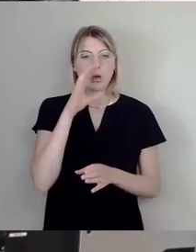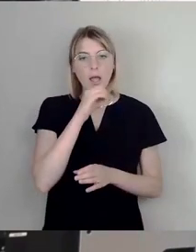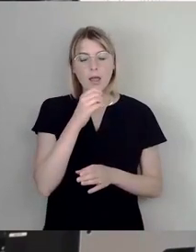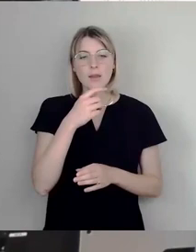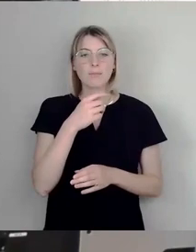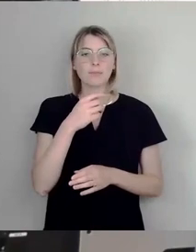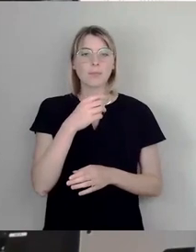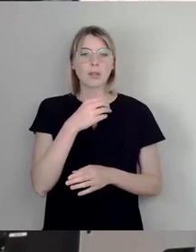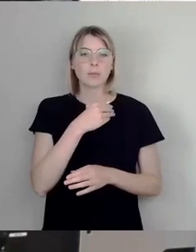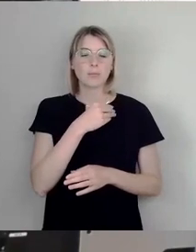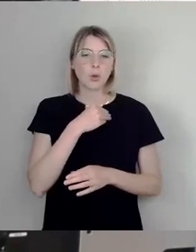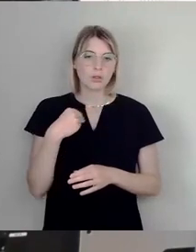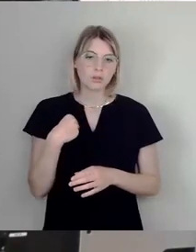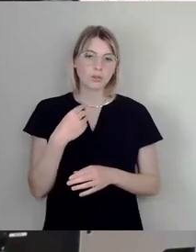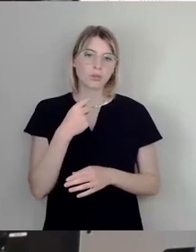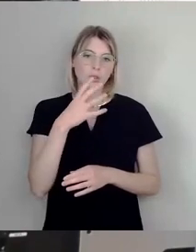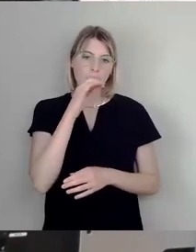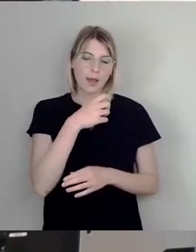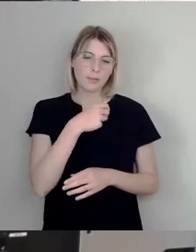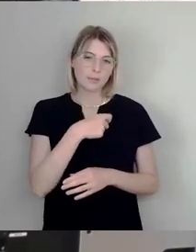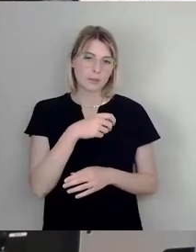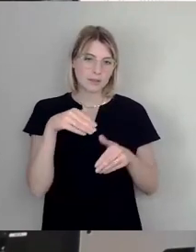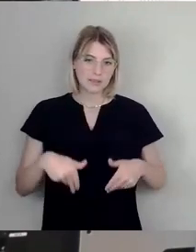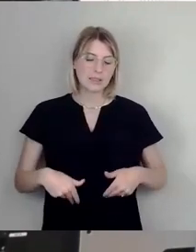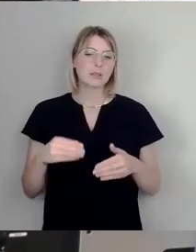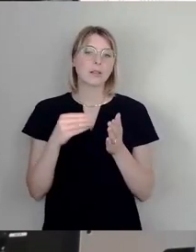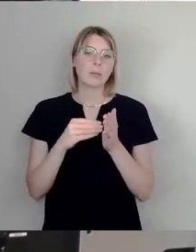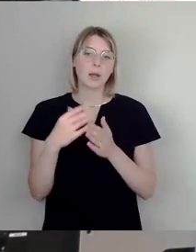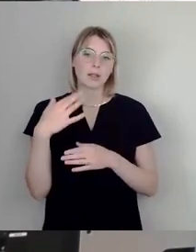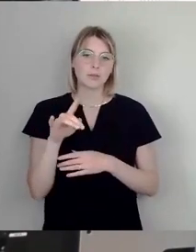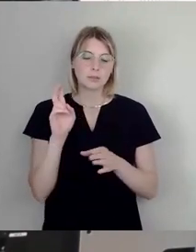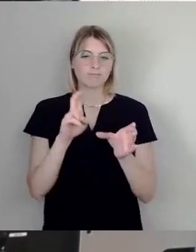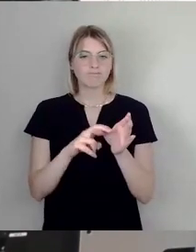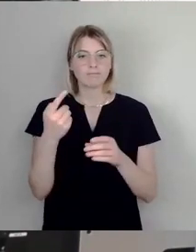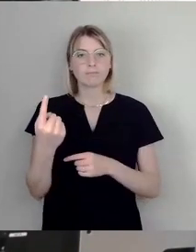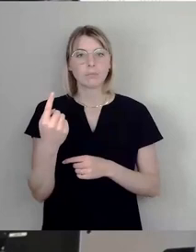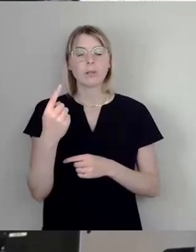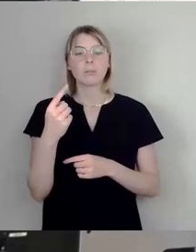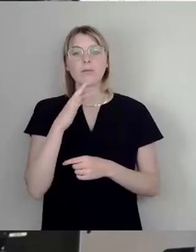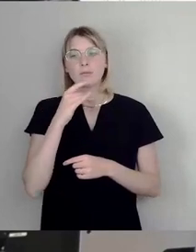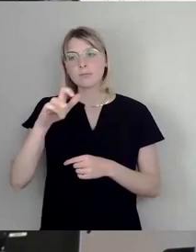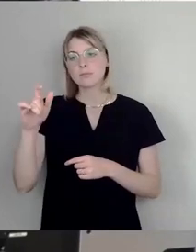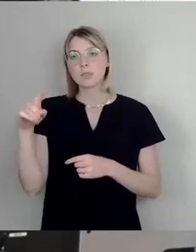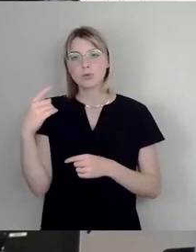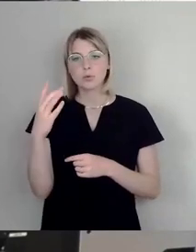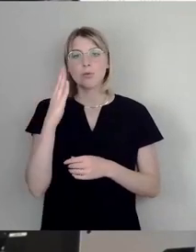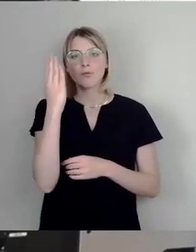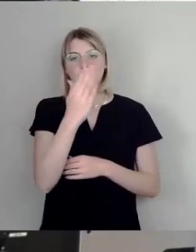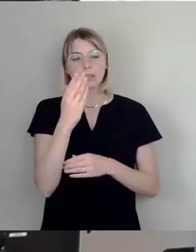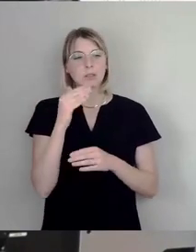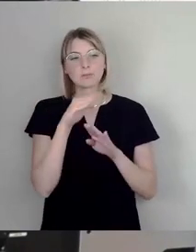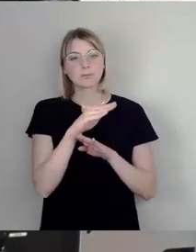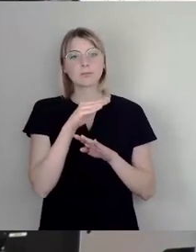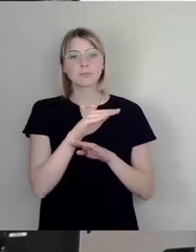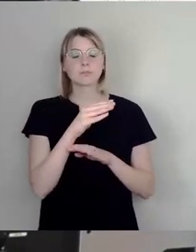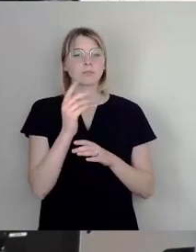viele jüdisch Verfolgte, die einen absoluten Neuanfang wollten und darauf verzichtet haben, in den Westen zu gehen, wo relativ schnell Altnazis,